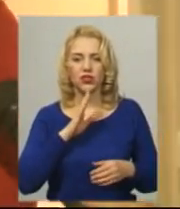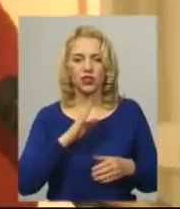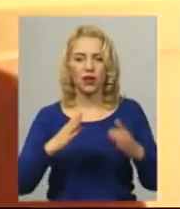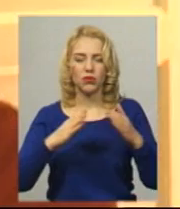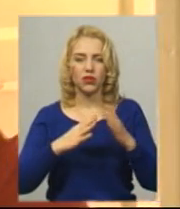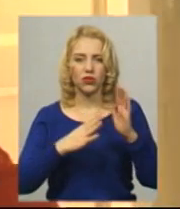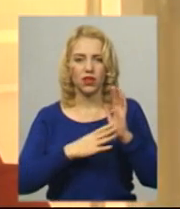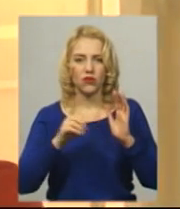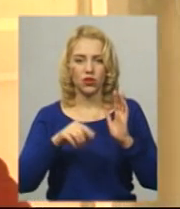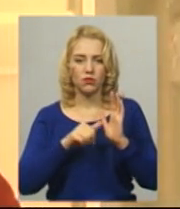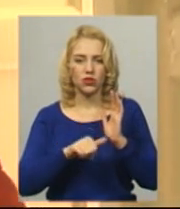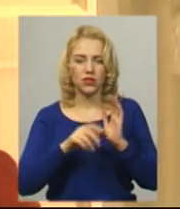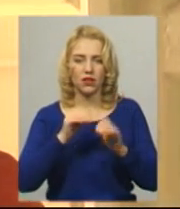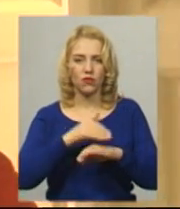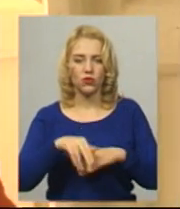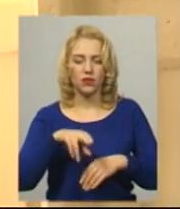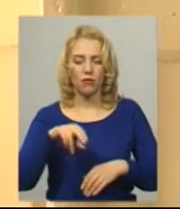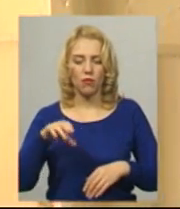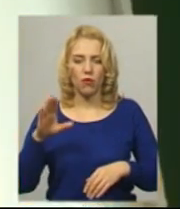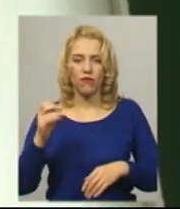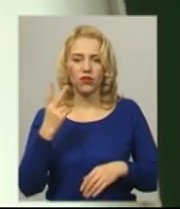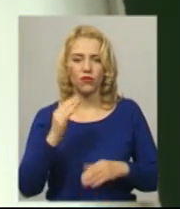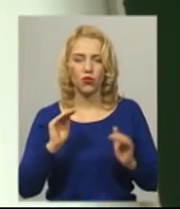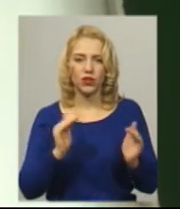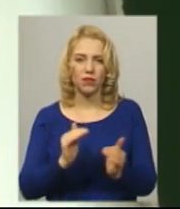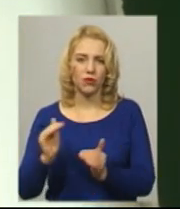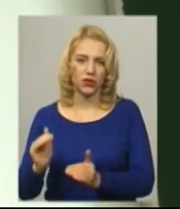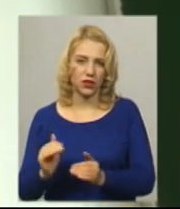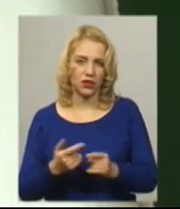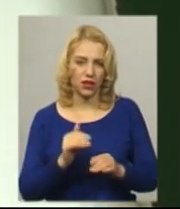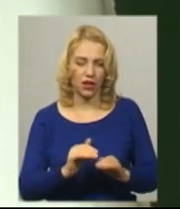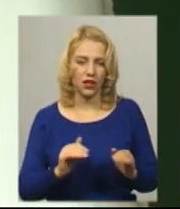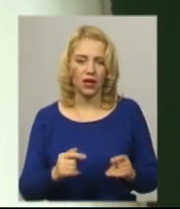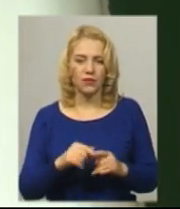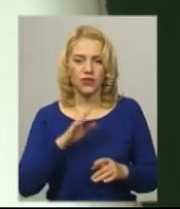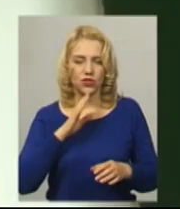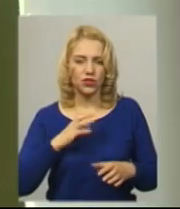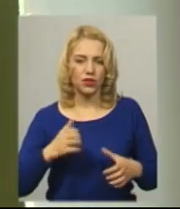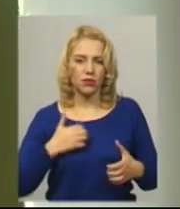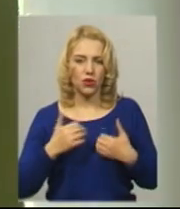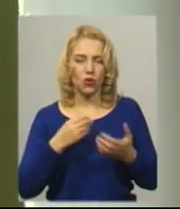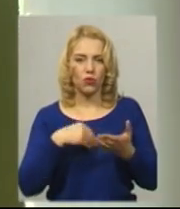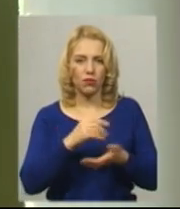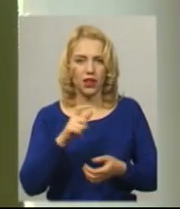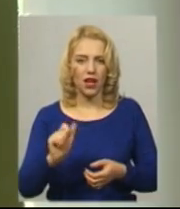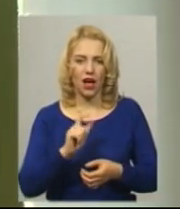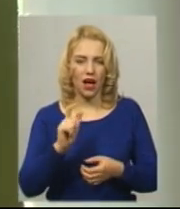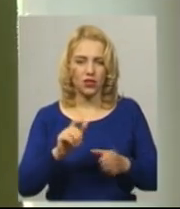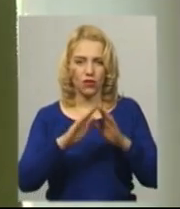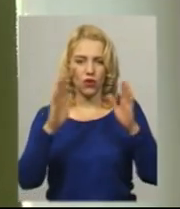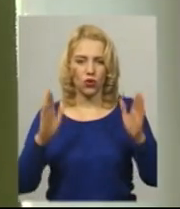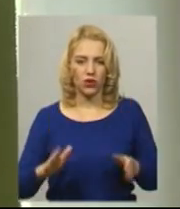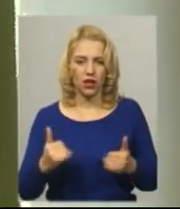,60 на вулиці Попова, двоє маленьких онучок. Жінка бідкається. За чималі гроші купили газовий котел, а тепер